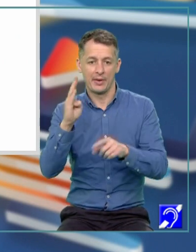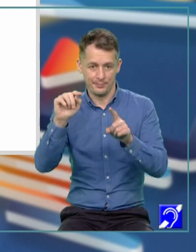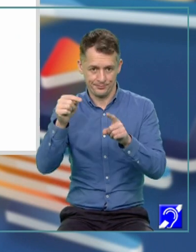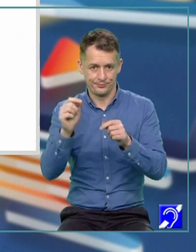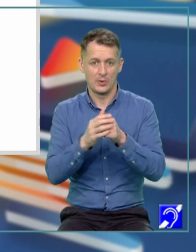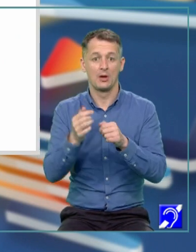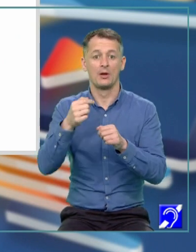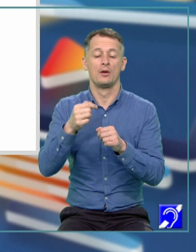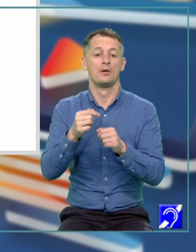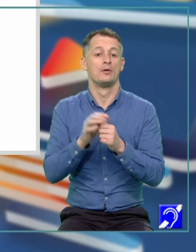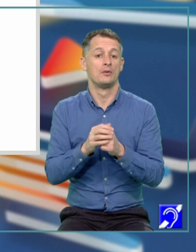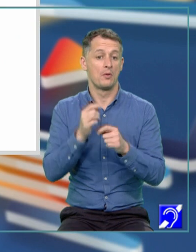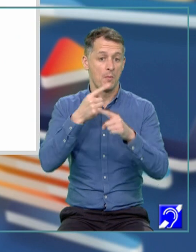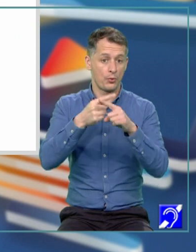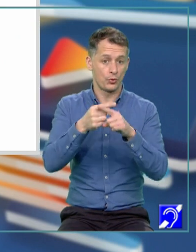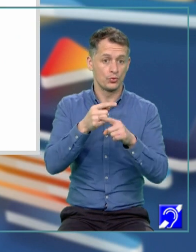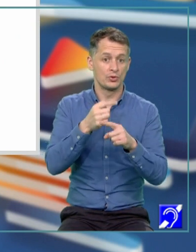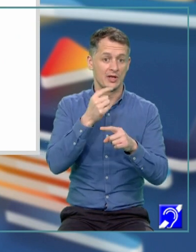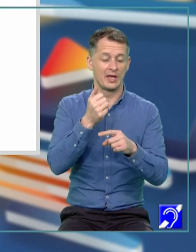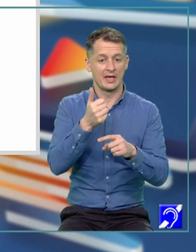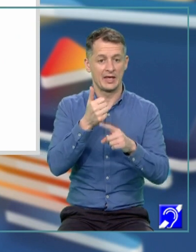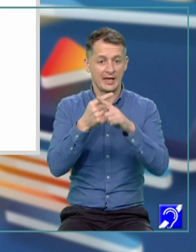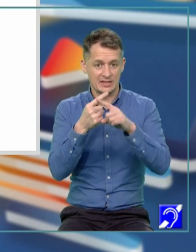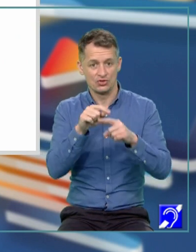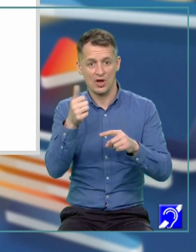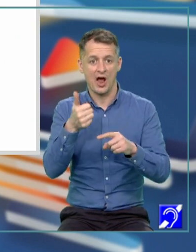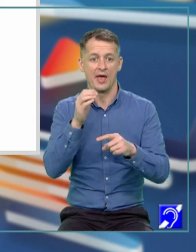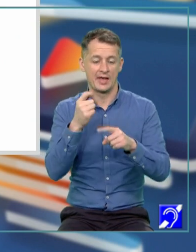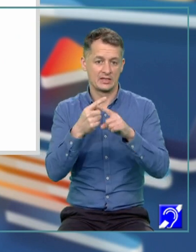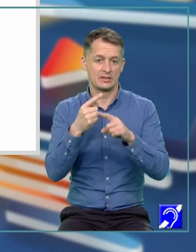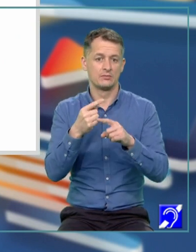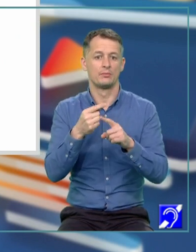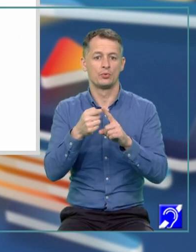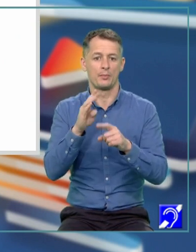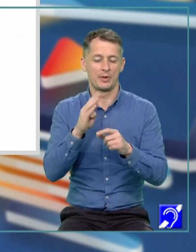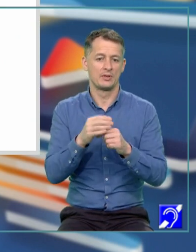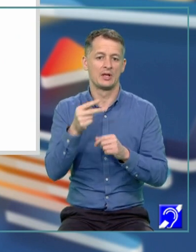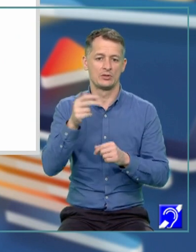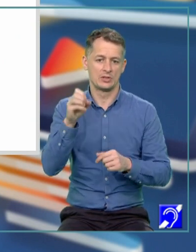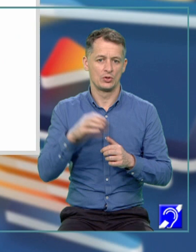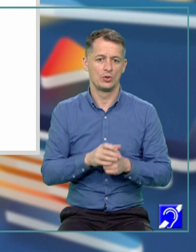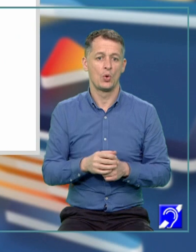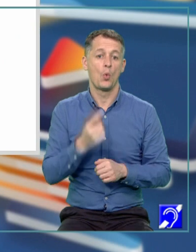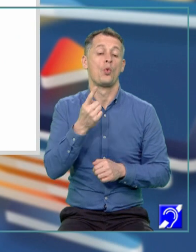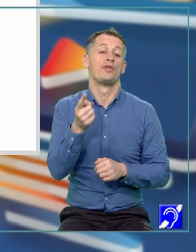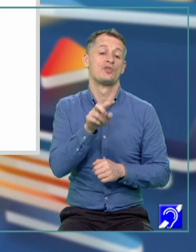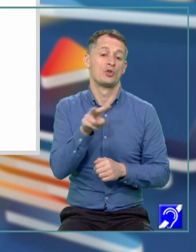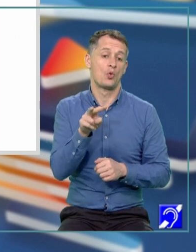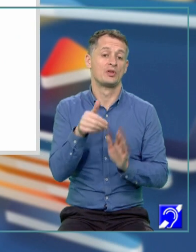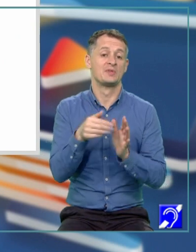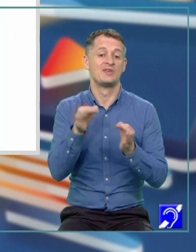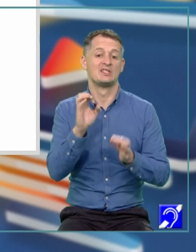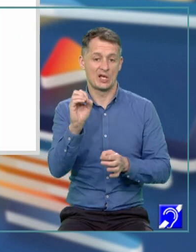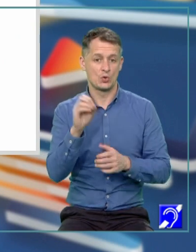Produsul dintre X și celălalt număr, adică AX plus B este egal cu 0. Unul din cele două trebuie să fie 0. Avem o